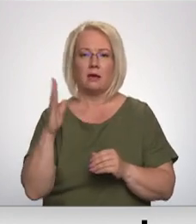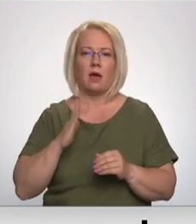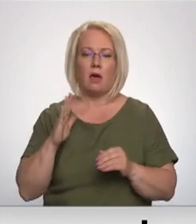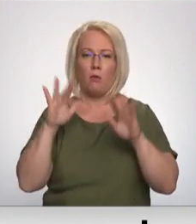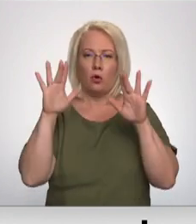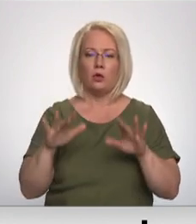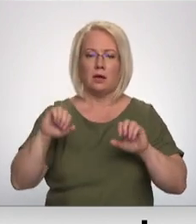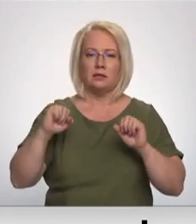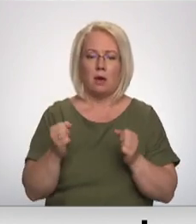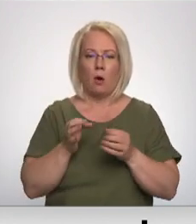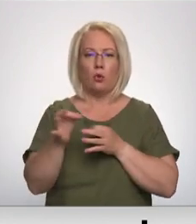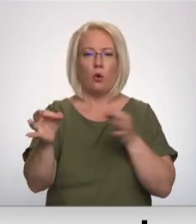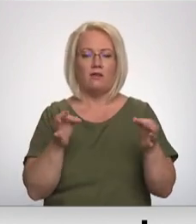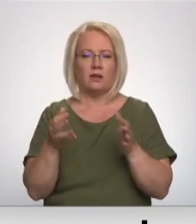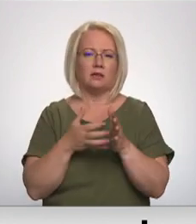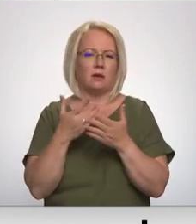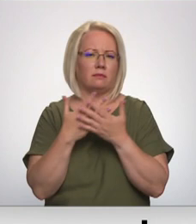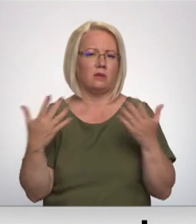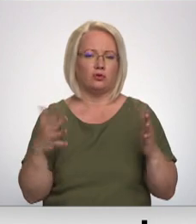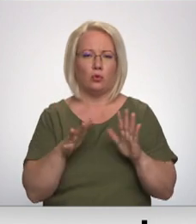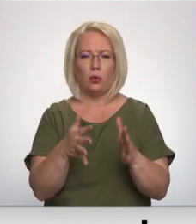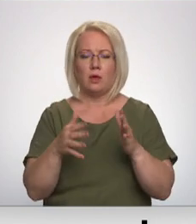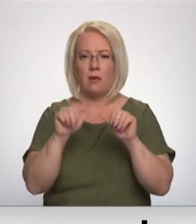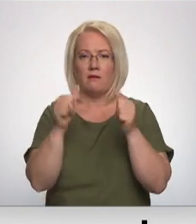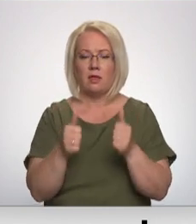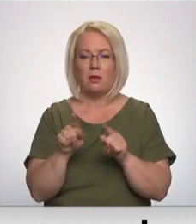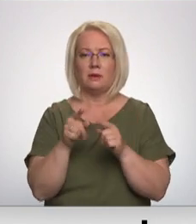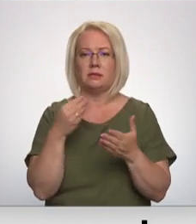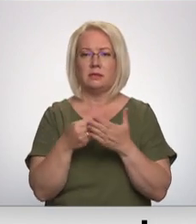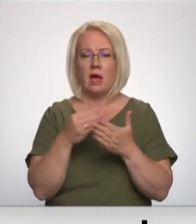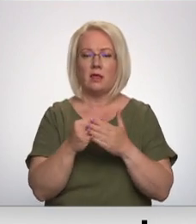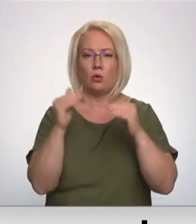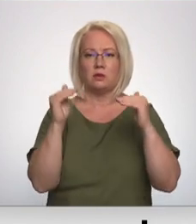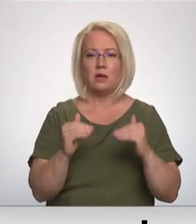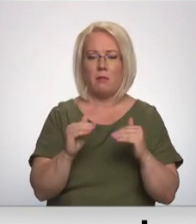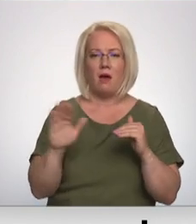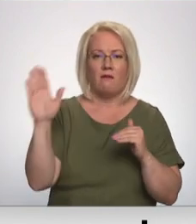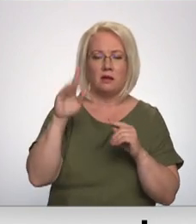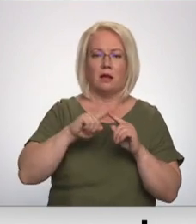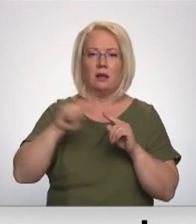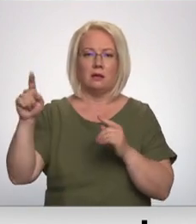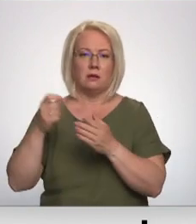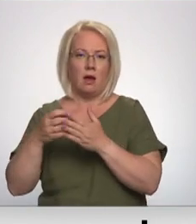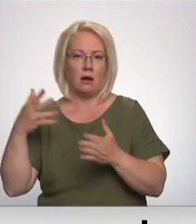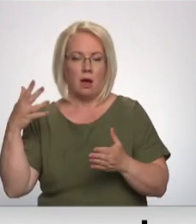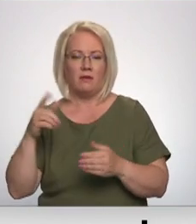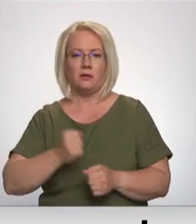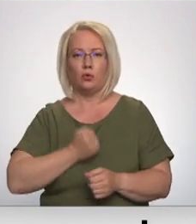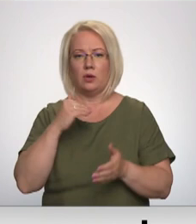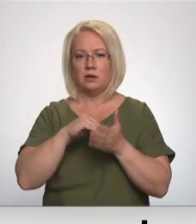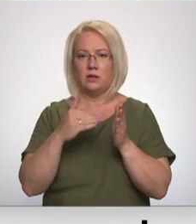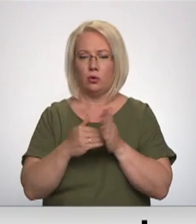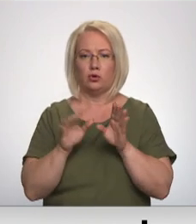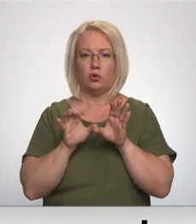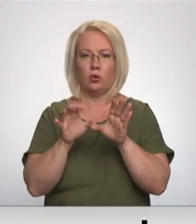Novadā tiek izmantoti dažādi kurnāmā veidi, tāpēc arī tarif ir no zemākajiem valstī līdz pat augstiem. Visgrūtākā situācija ir